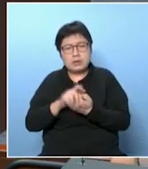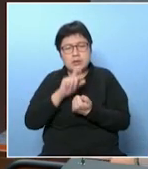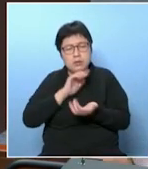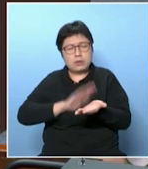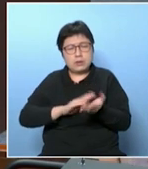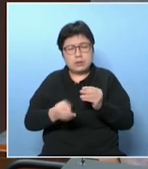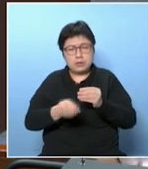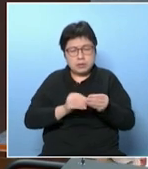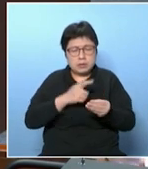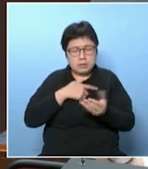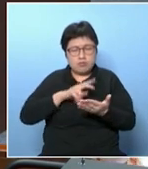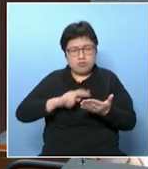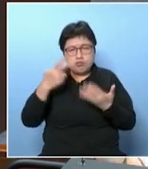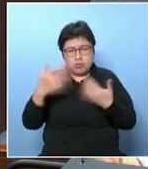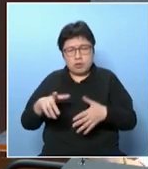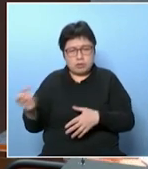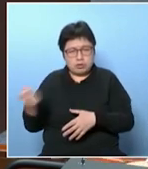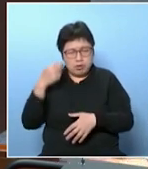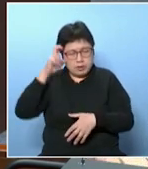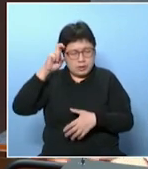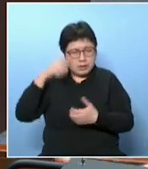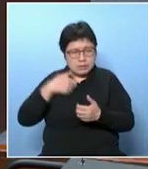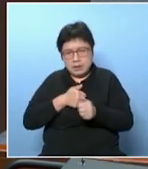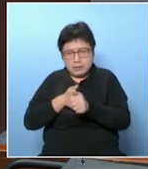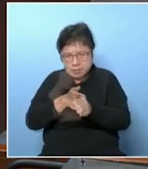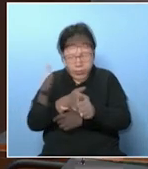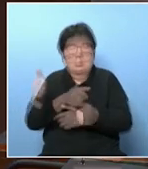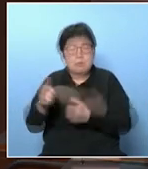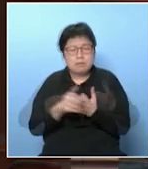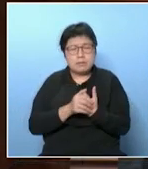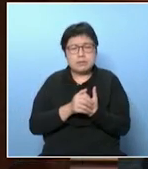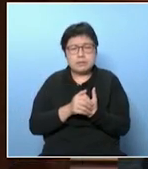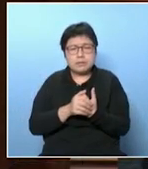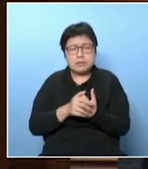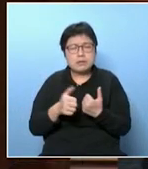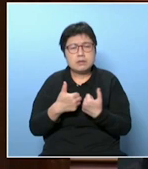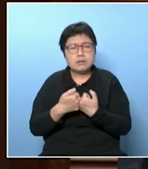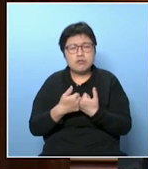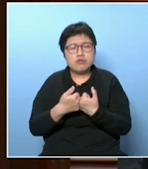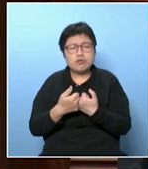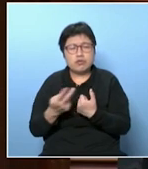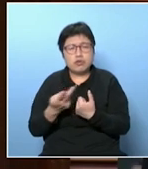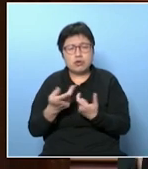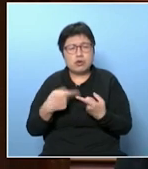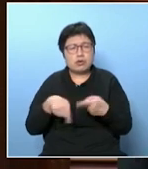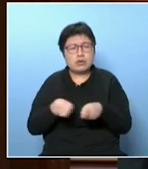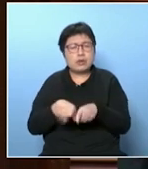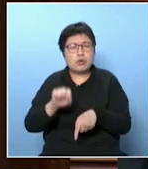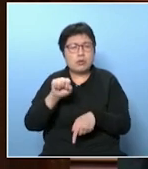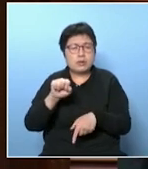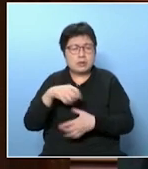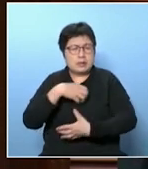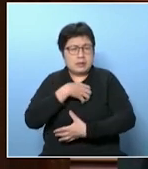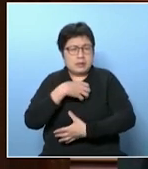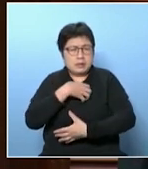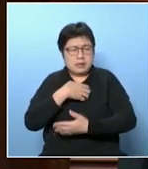這個長者醫療券優化資源真的要做一些研究追蹤個案謝謝那在夫婦共用裡面大家都擔